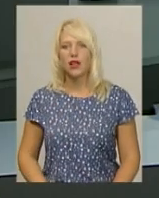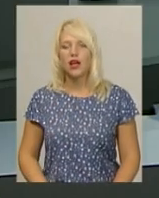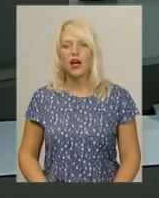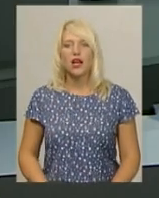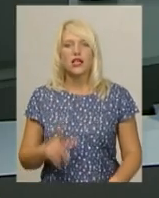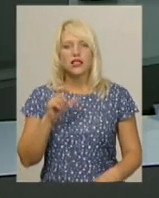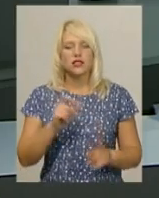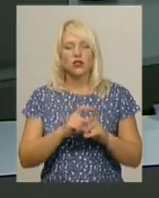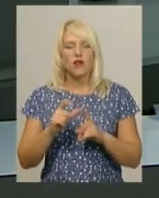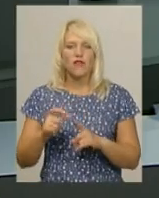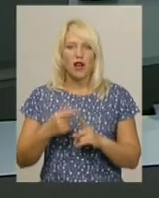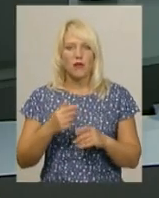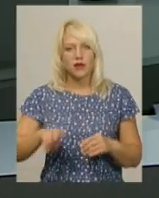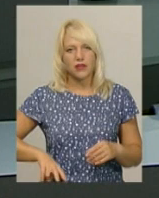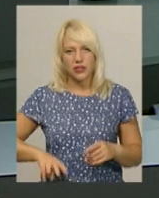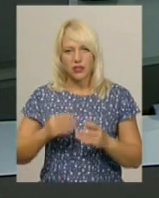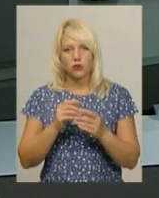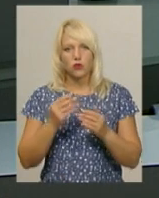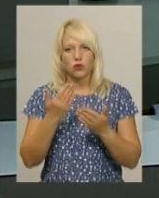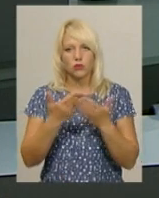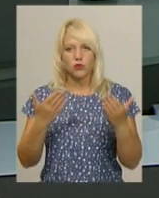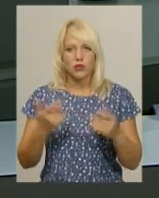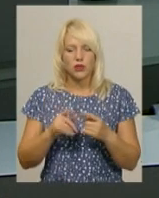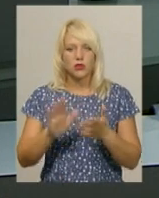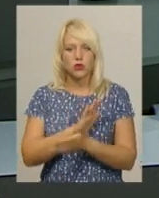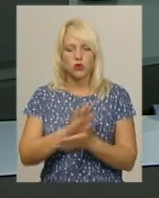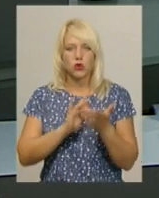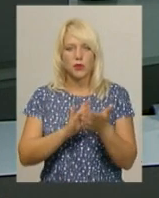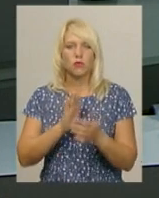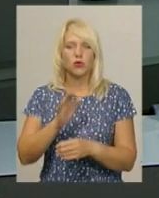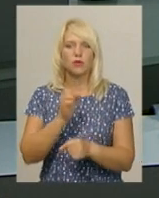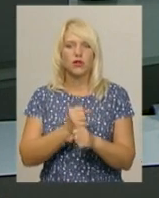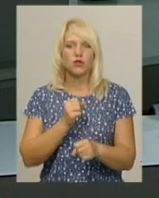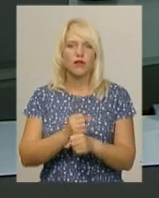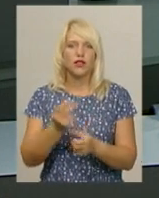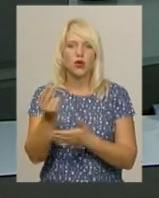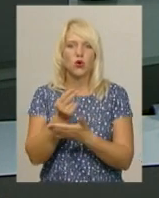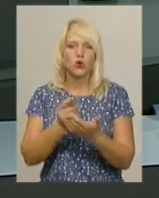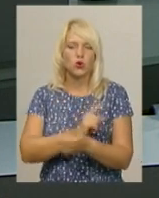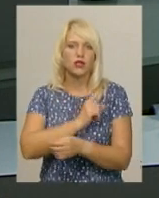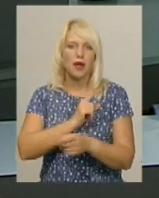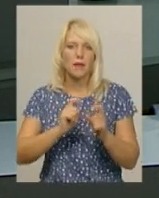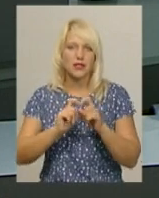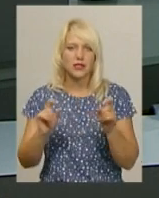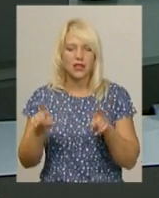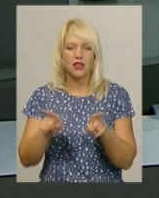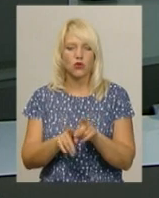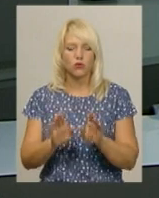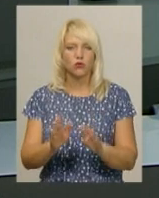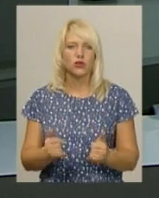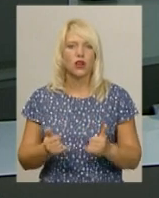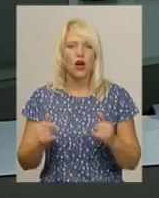За словами Ольги Долінської, окрім безкоштовної екскурсії з залами музею працюватиме художня-майстерні. Також для відвідувачів буде